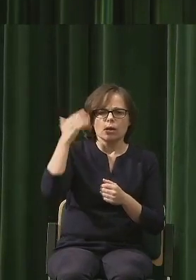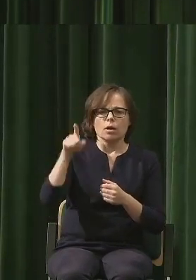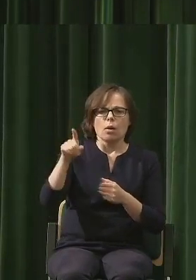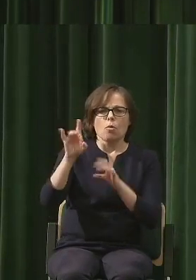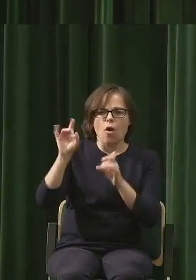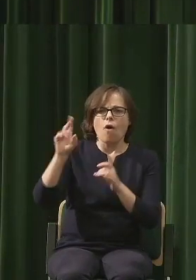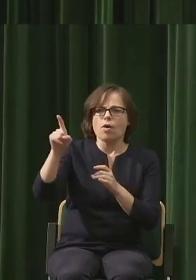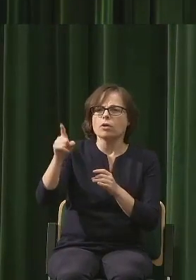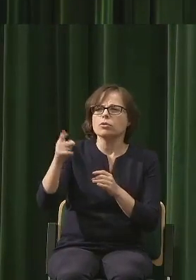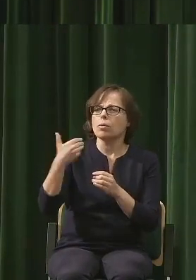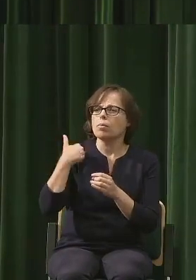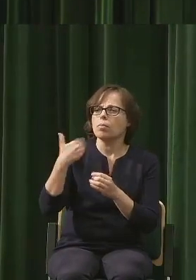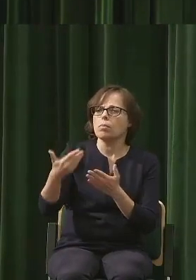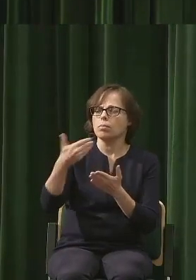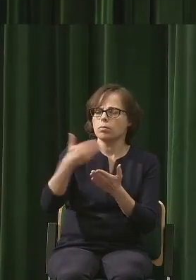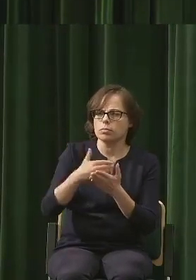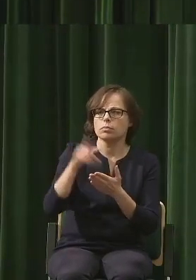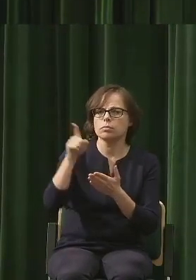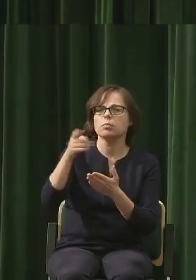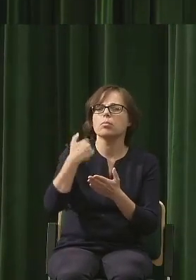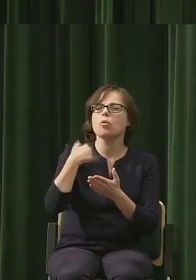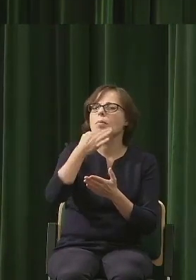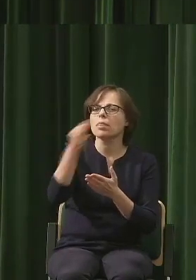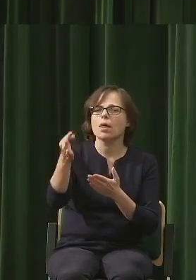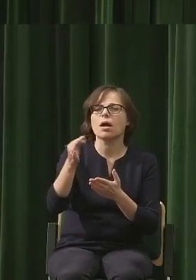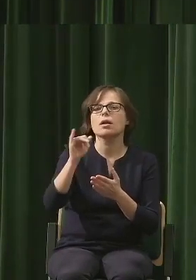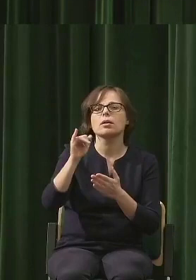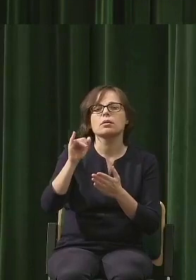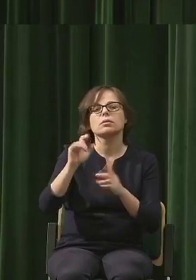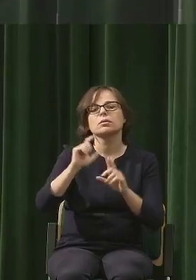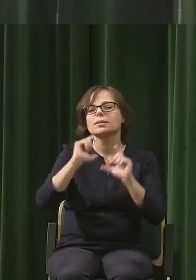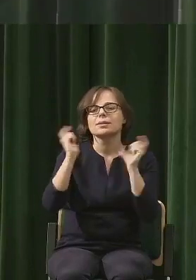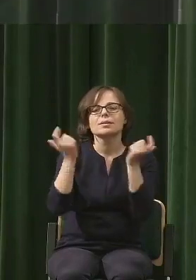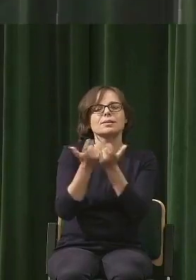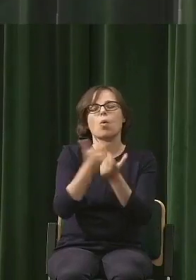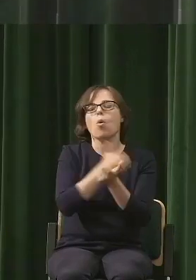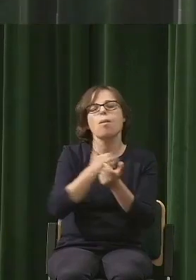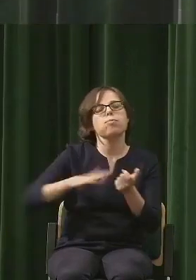od pytania, w jakim mieście w Polsce jest najwięcej rzek?